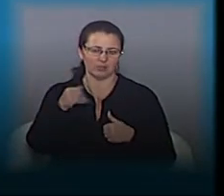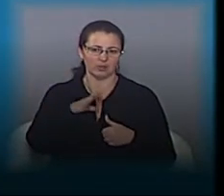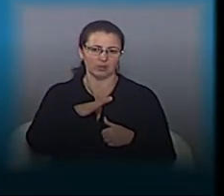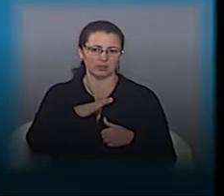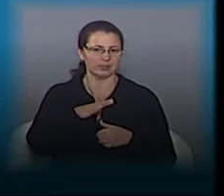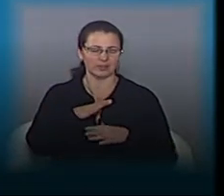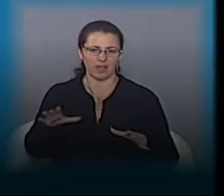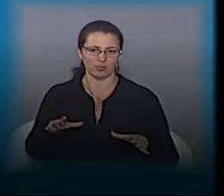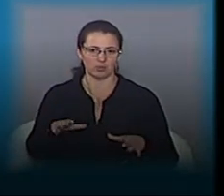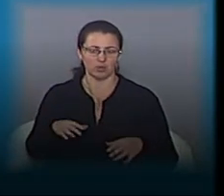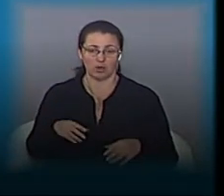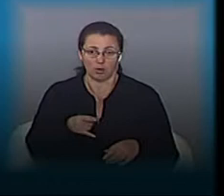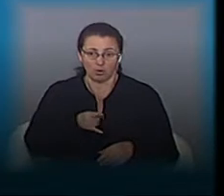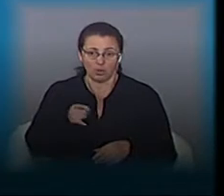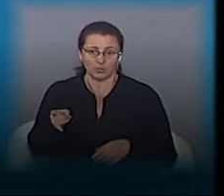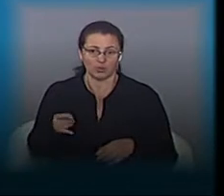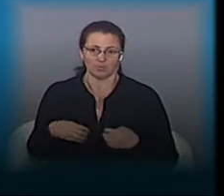Це просто я був шокований.